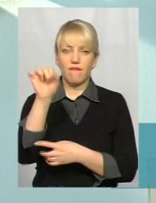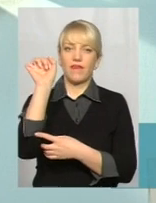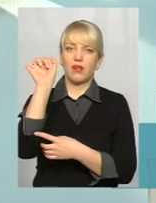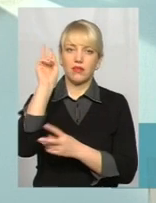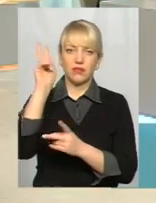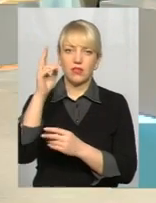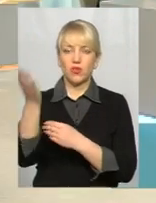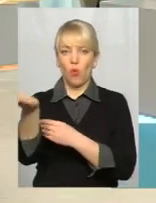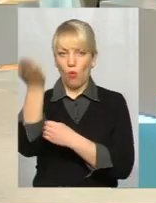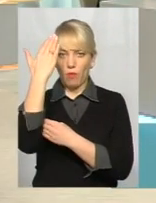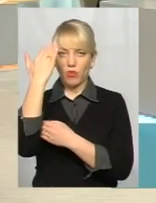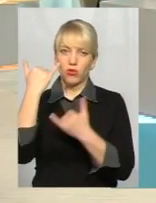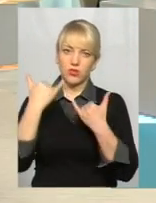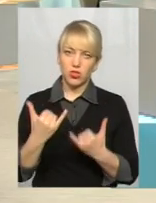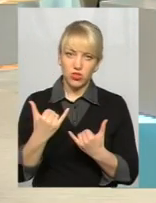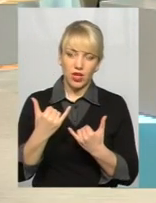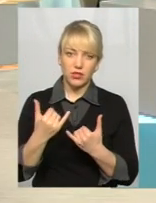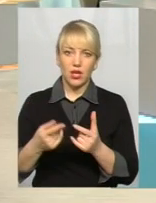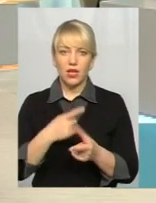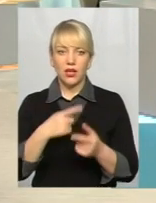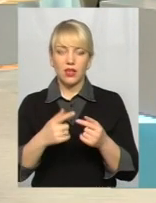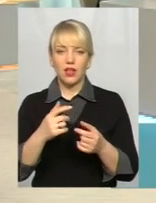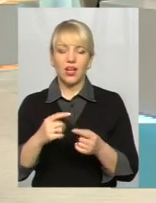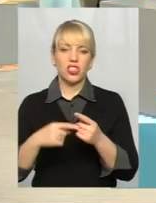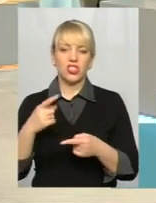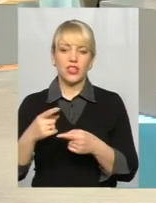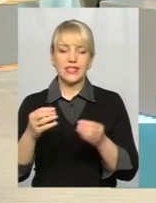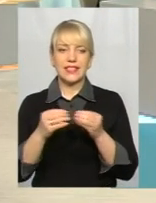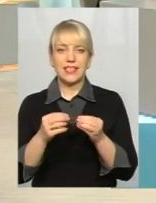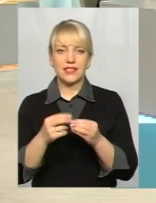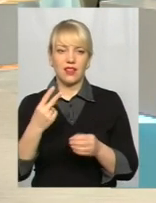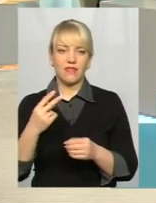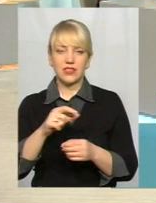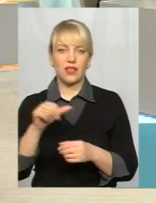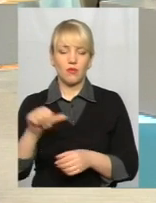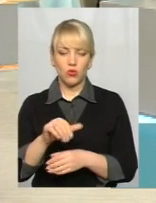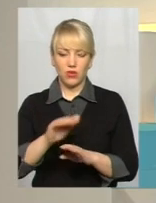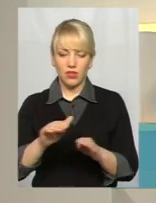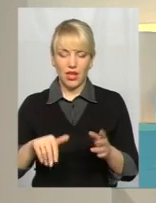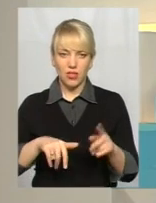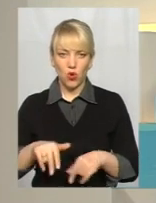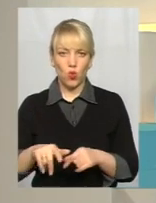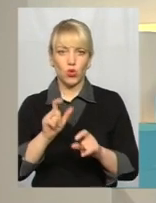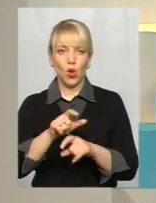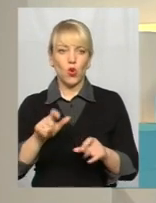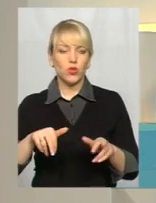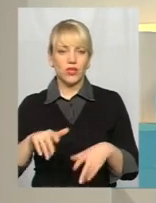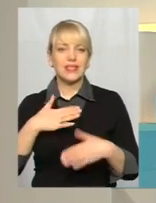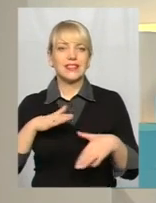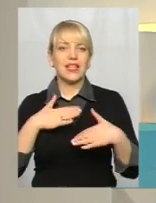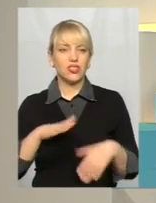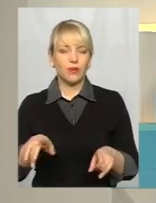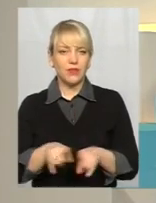знаєш, воно впаде зараз, або через 10-20 минут. Діти же ходять, люди же ходять. Зачем же? Як